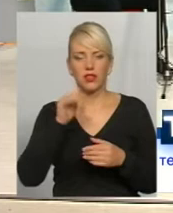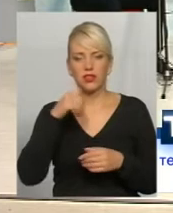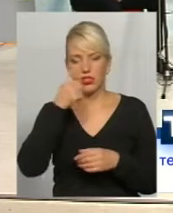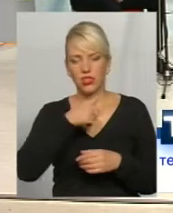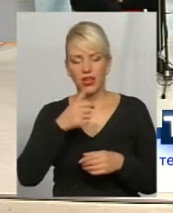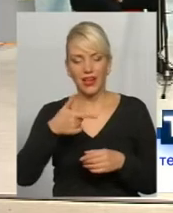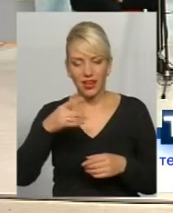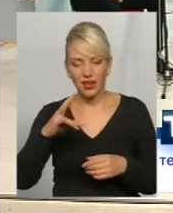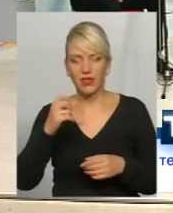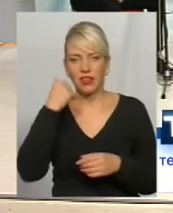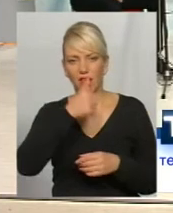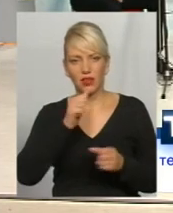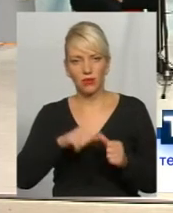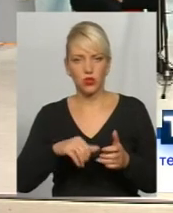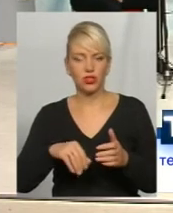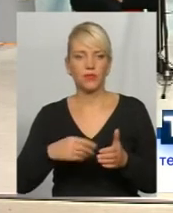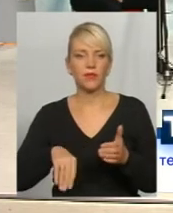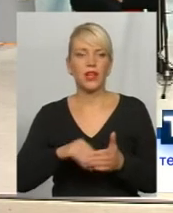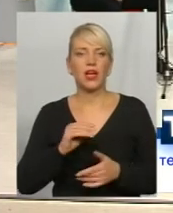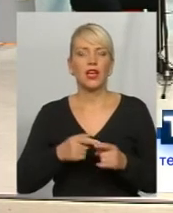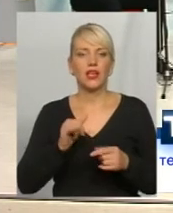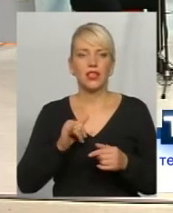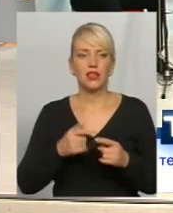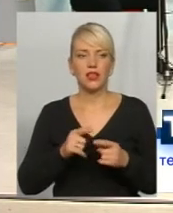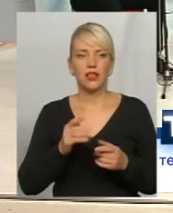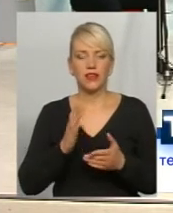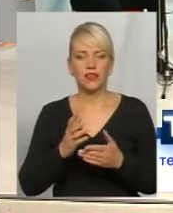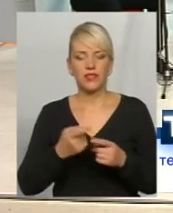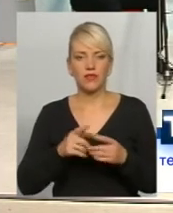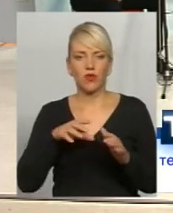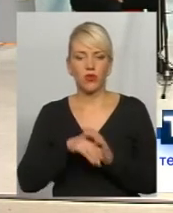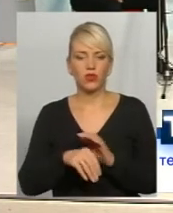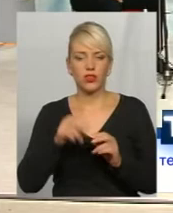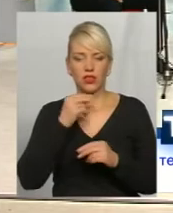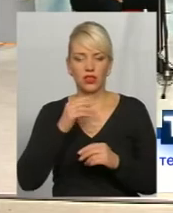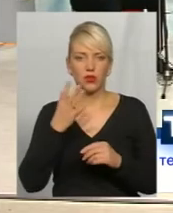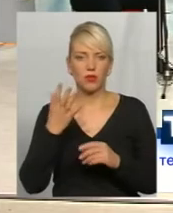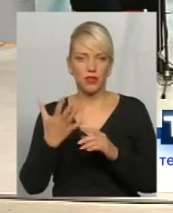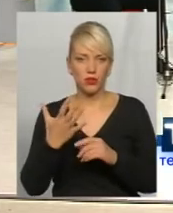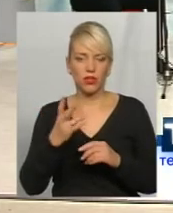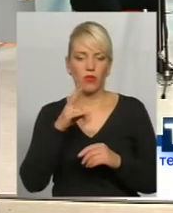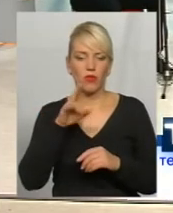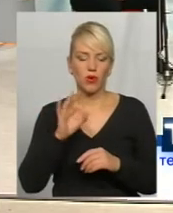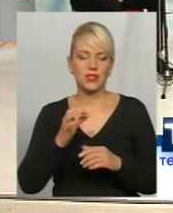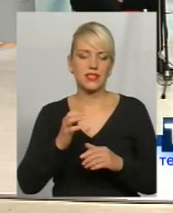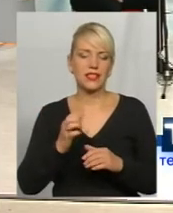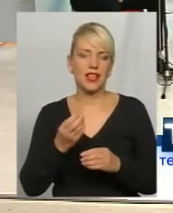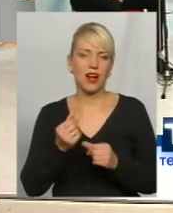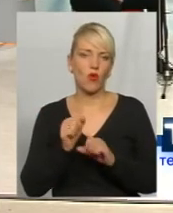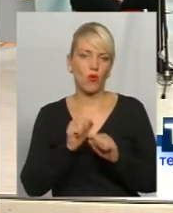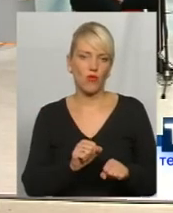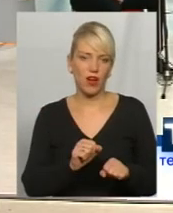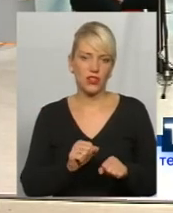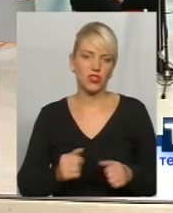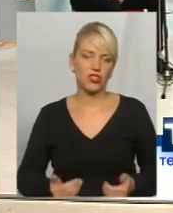сьогодні в нашому місті, наше місто досить розвинуто в цьому плані, не входить в п'ятірку найкращих міст в цьому плані, страхування життя, накопичне, банківське страхування.